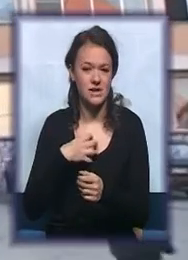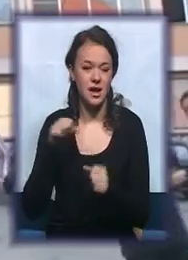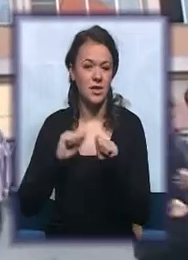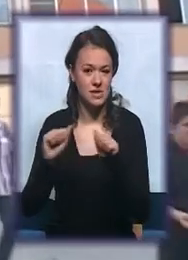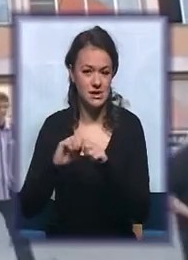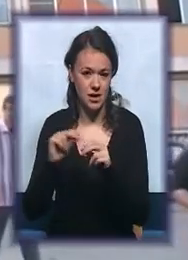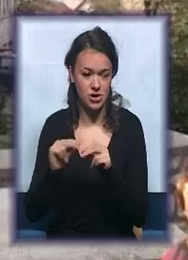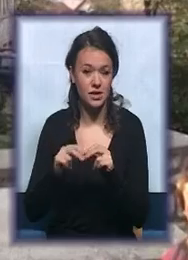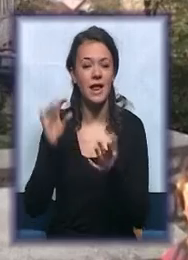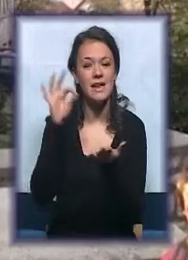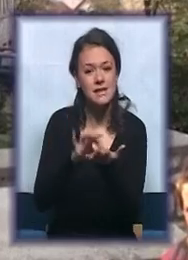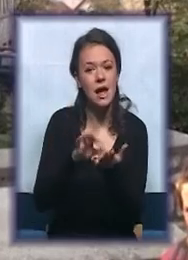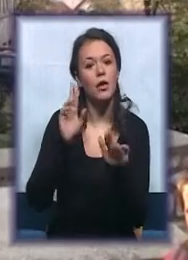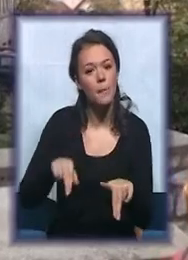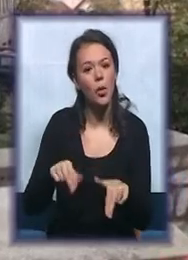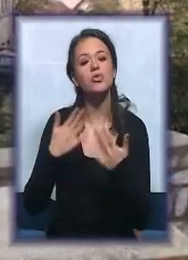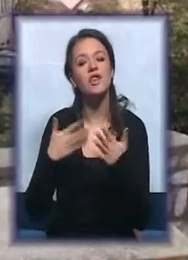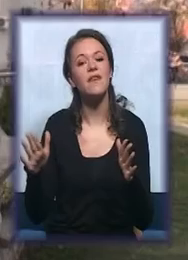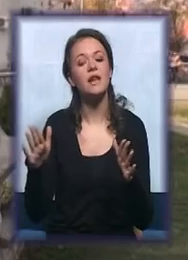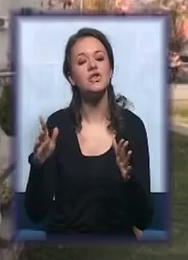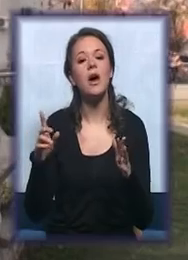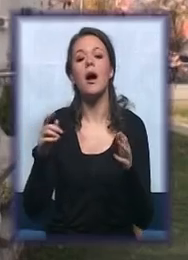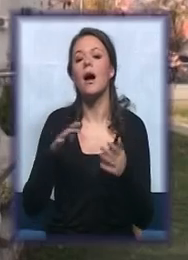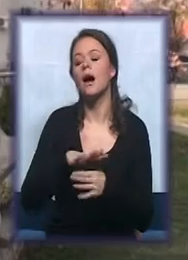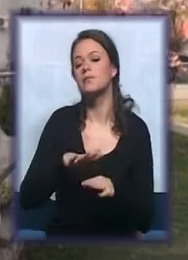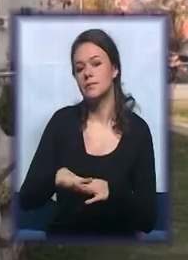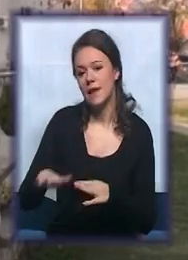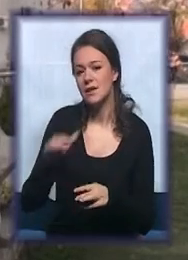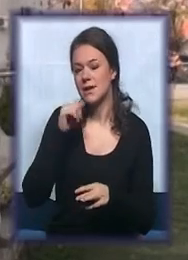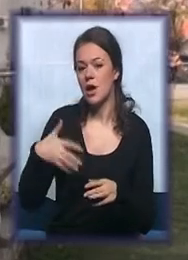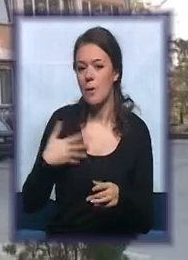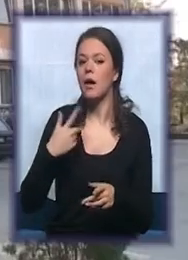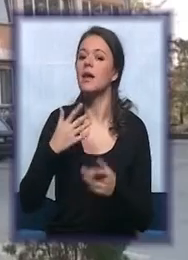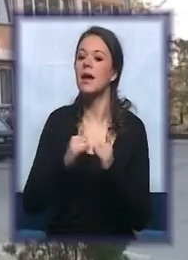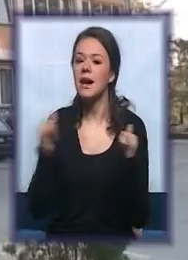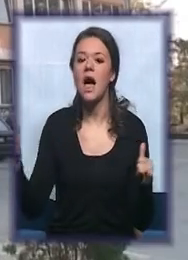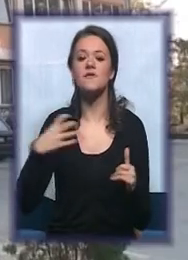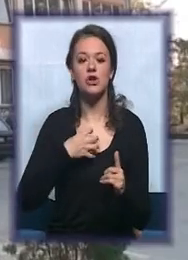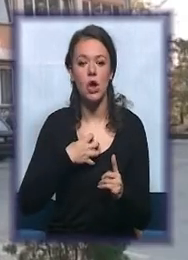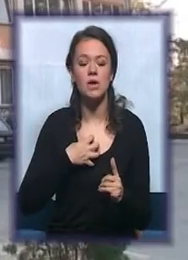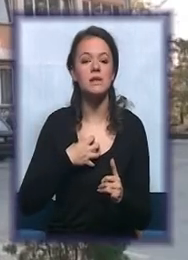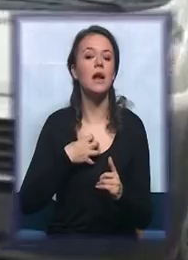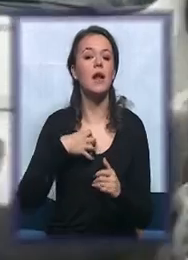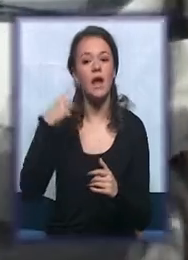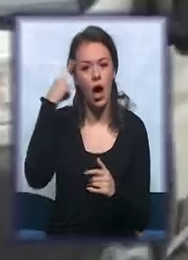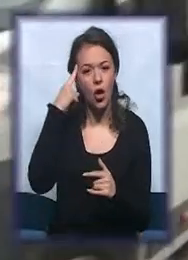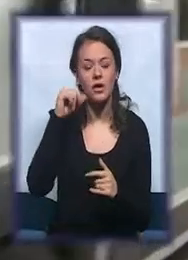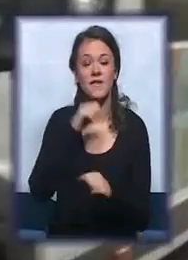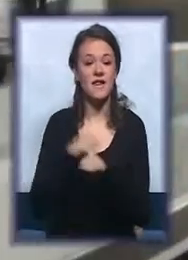Cilj projekta je da se omogući veća nezavisnost deca i omladine i podstakne razvoj socijalnih, kognitivnih i fizičkih funkcija.